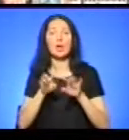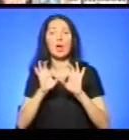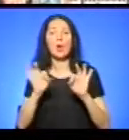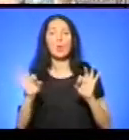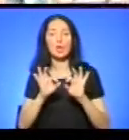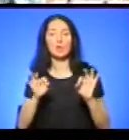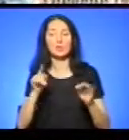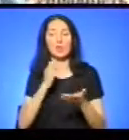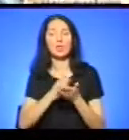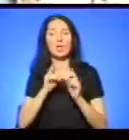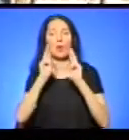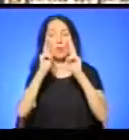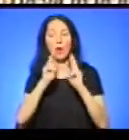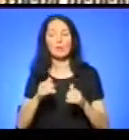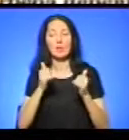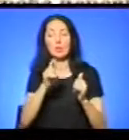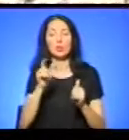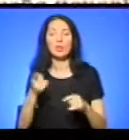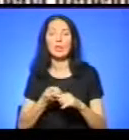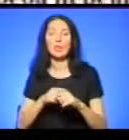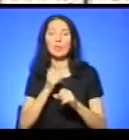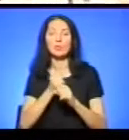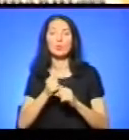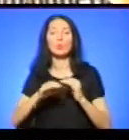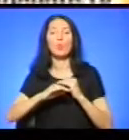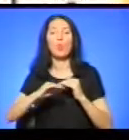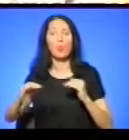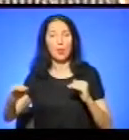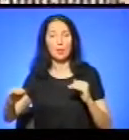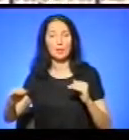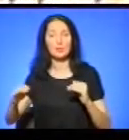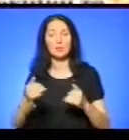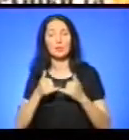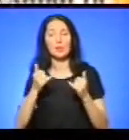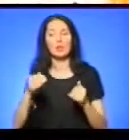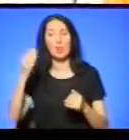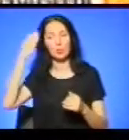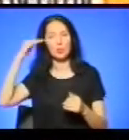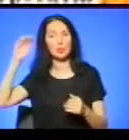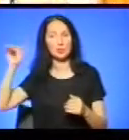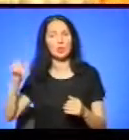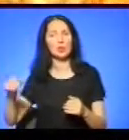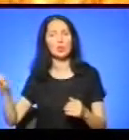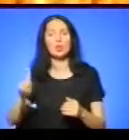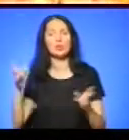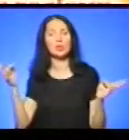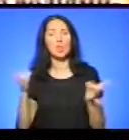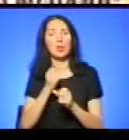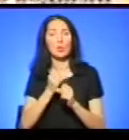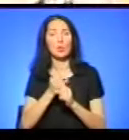певні є правила для тих людей, які працюють у полі, і для сторонніх людей, мабуть, що треба робити, що